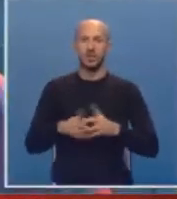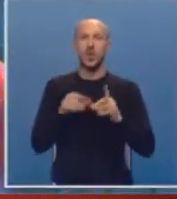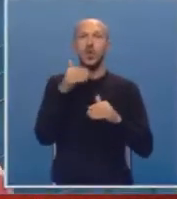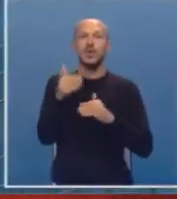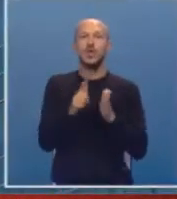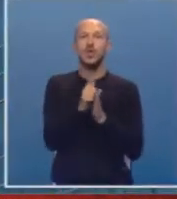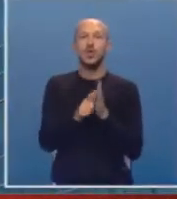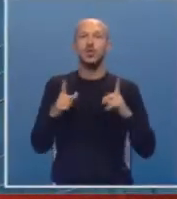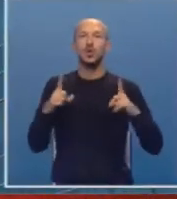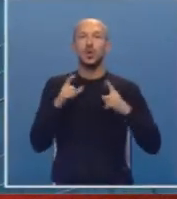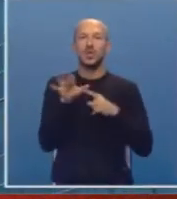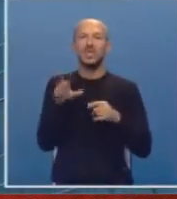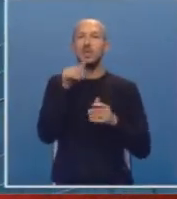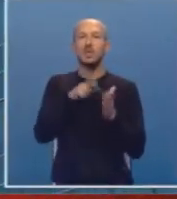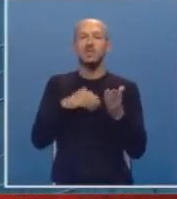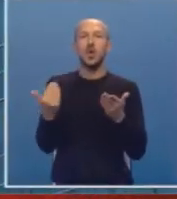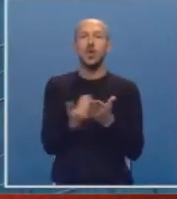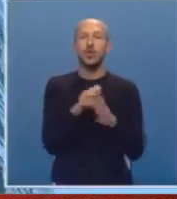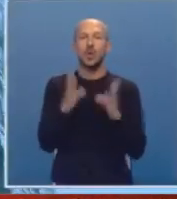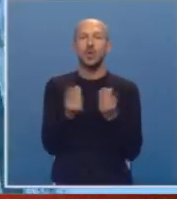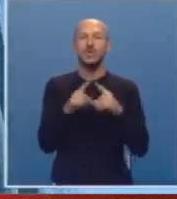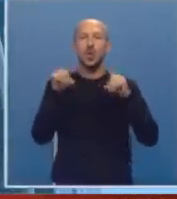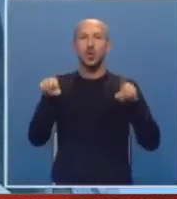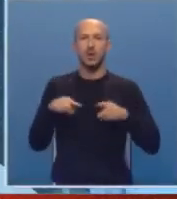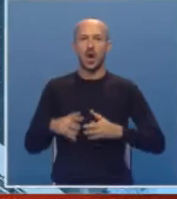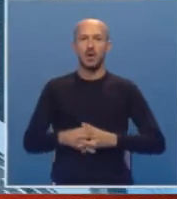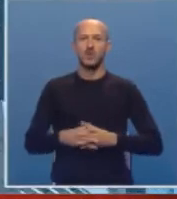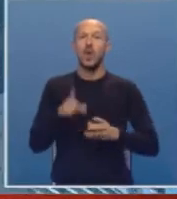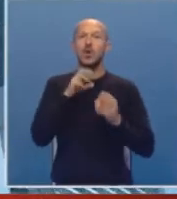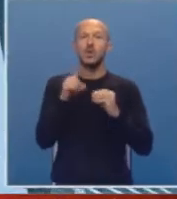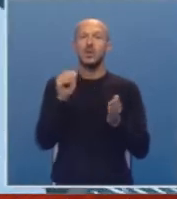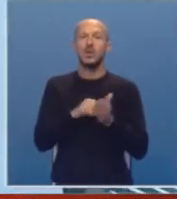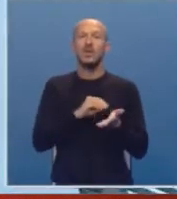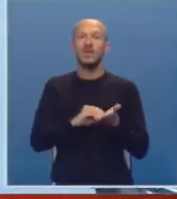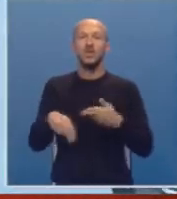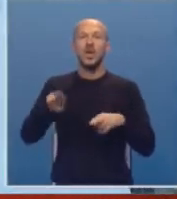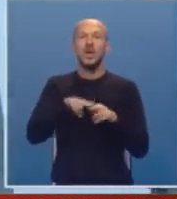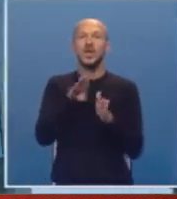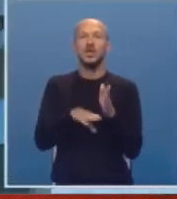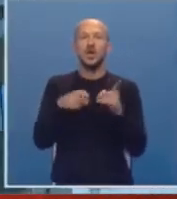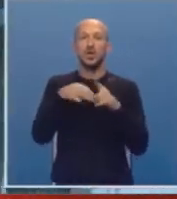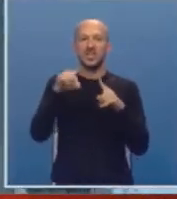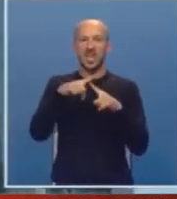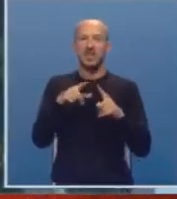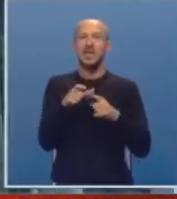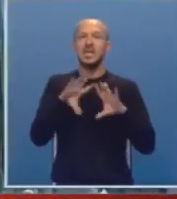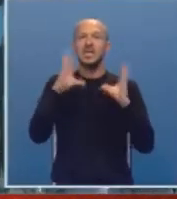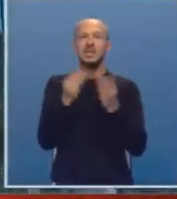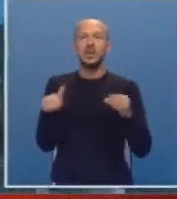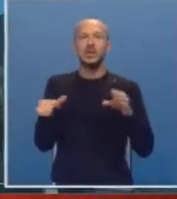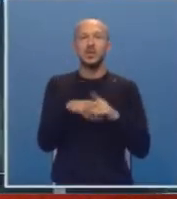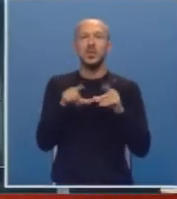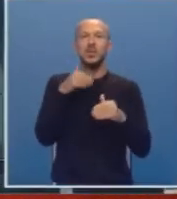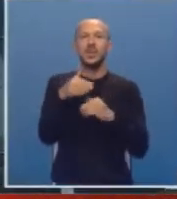narednom periodu očekuje se i potpisivanje novog kolektivnog ugovora koji bi trebalo da definiše najniži koeficijent za sve zaposlene